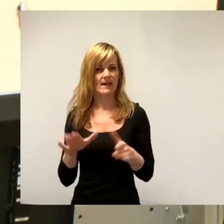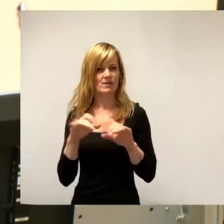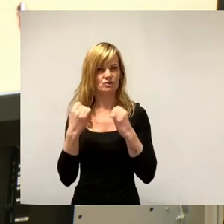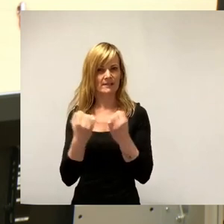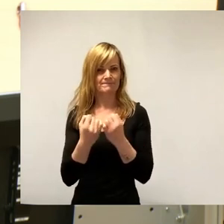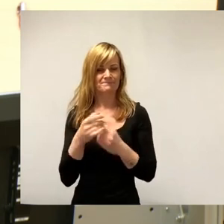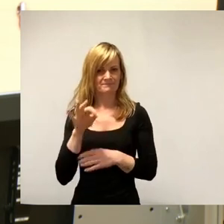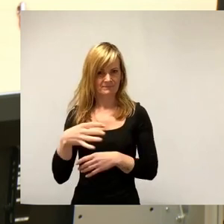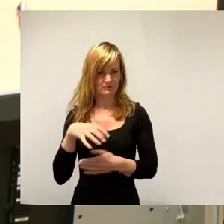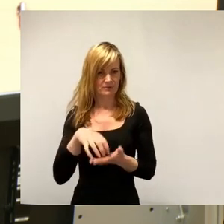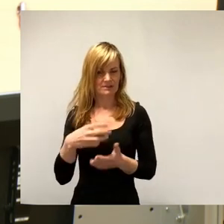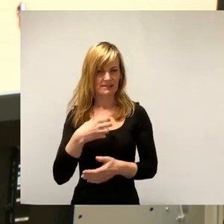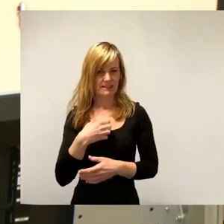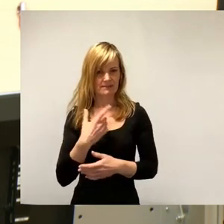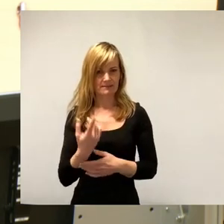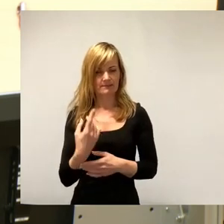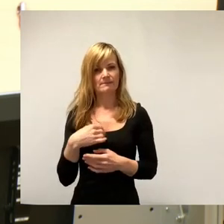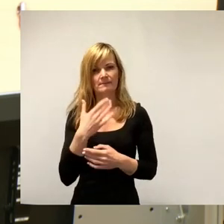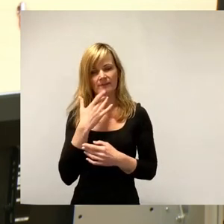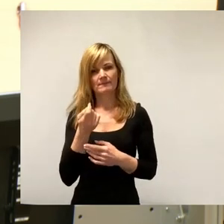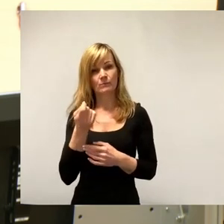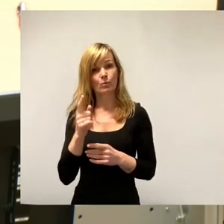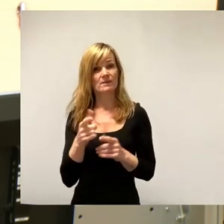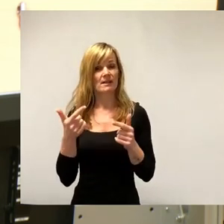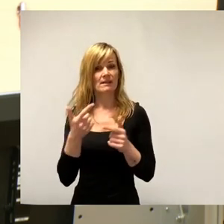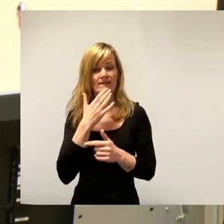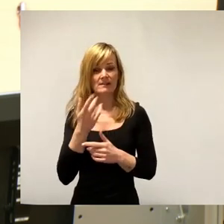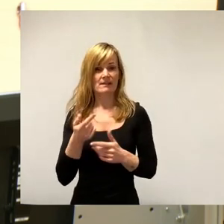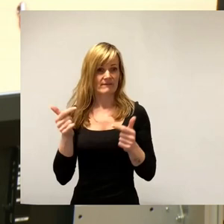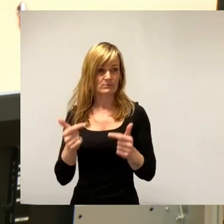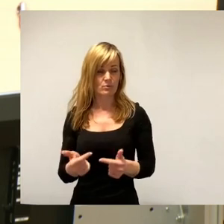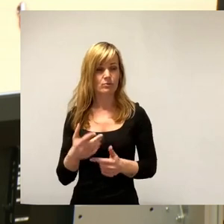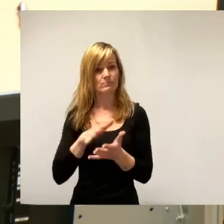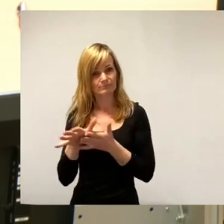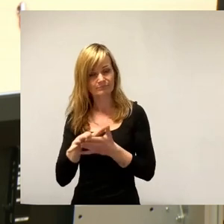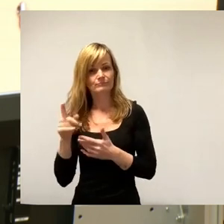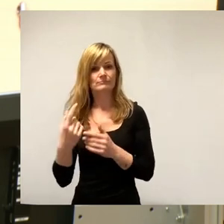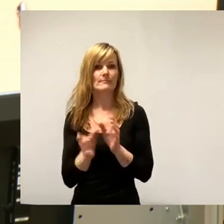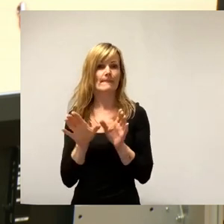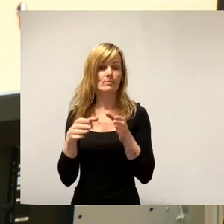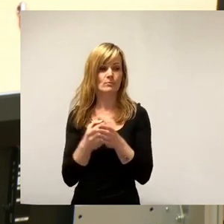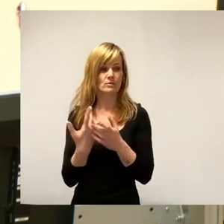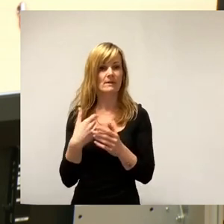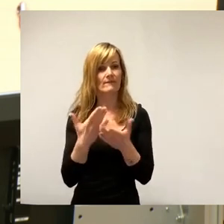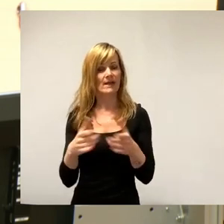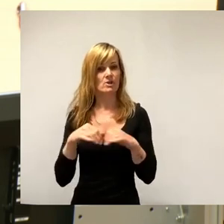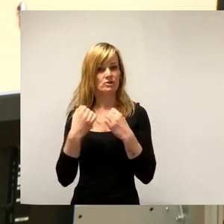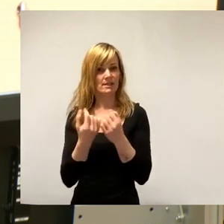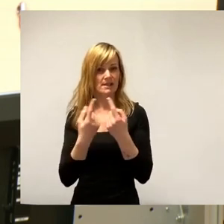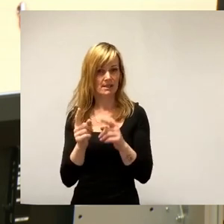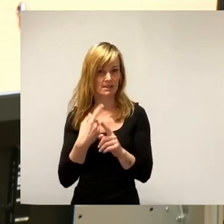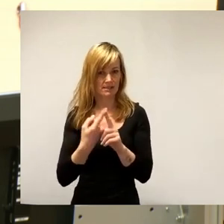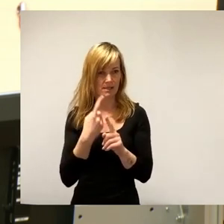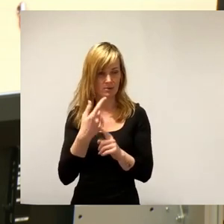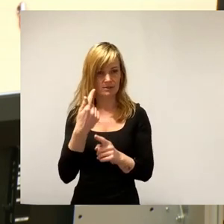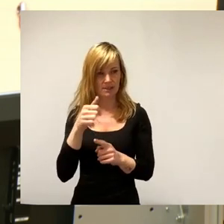die Wasserfähr- und Entsorgung. Das kommt noch obendrauf aus den Kommunen und vom Freistaat. Auch eine andere Zahl. TSMC